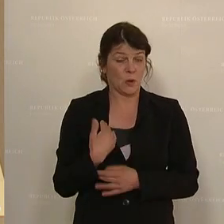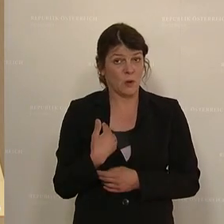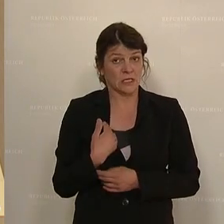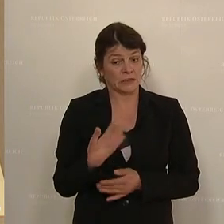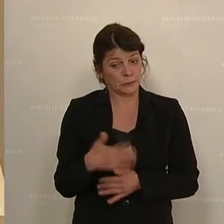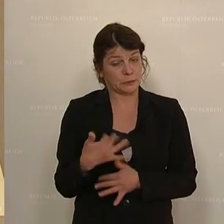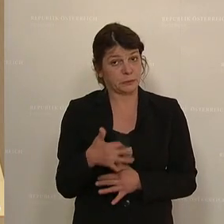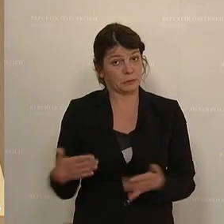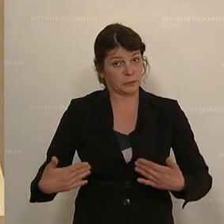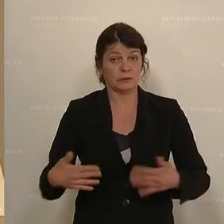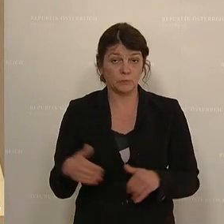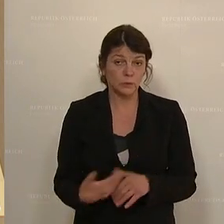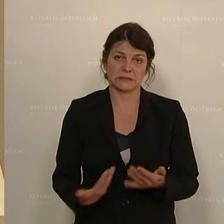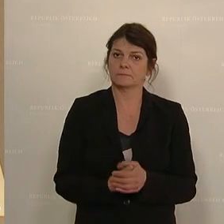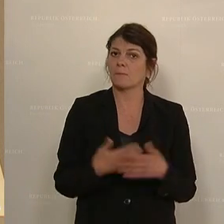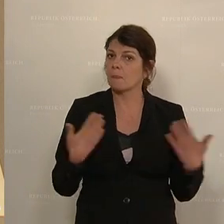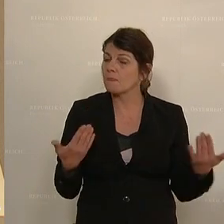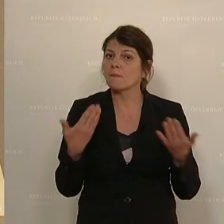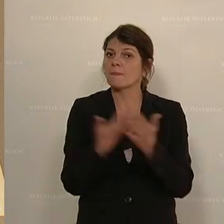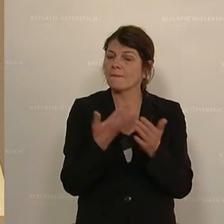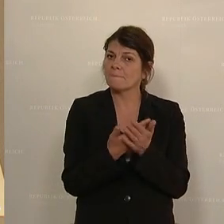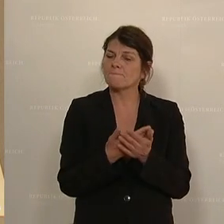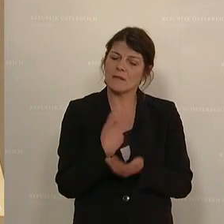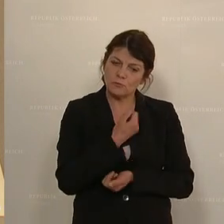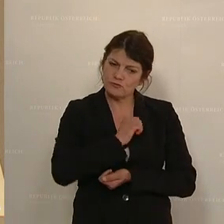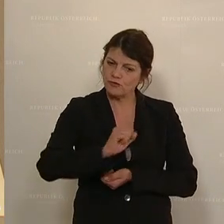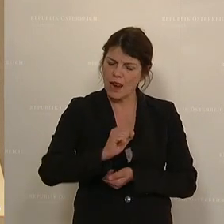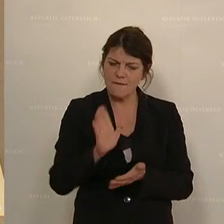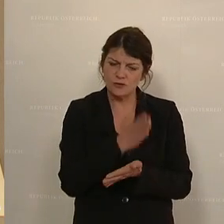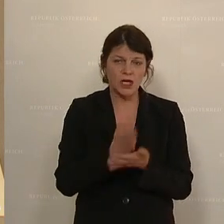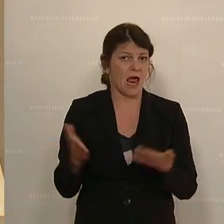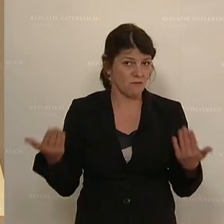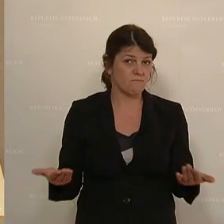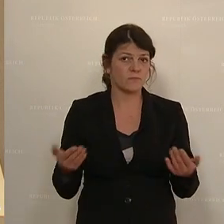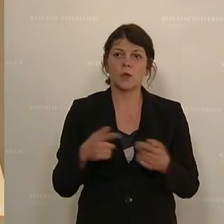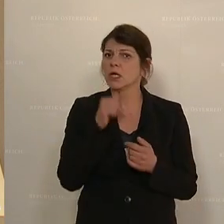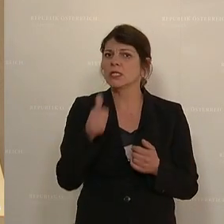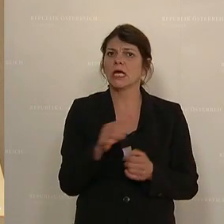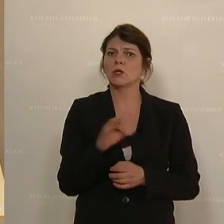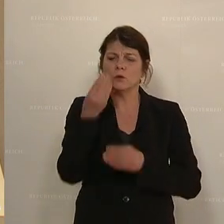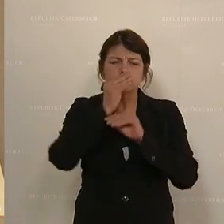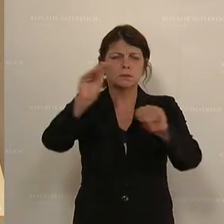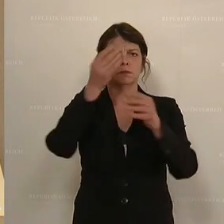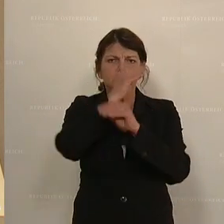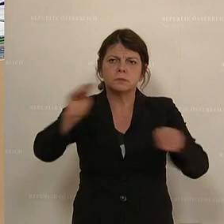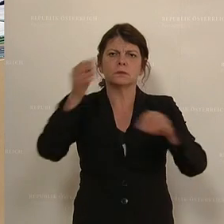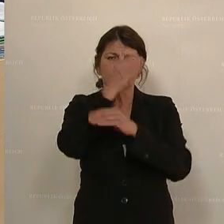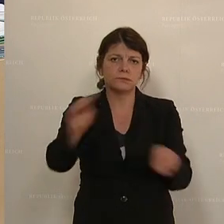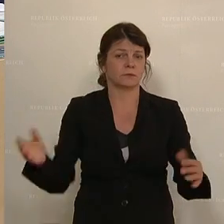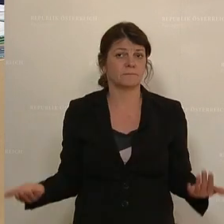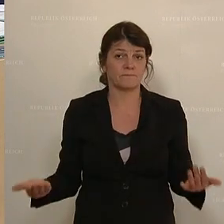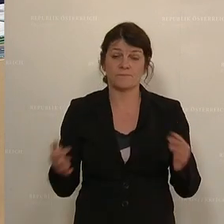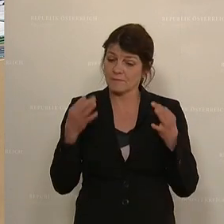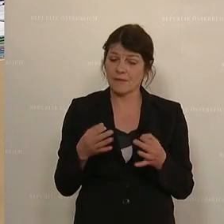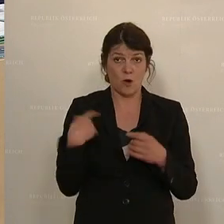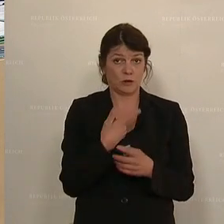tickt unbarmherzig. Wir müssen deshalb schnell Entscheidungen treffen und nicht nur Ankündigungen treffen. Unsere